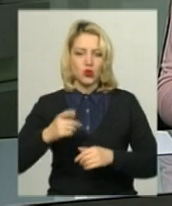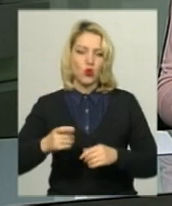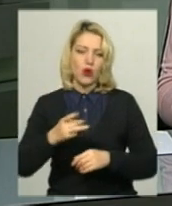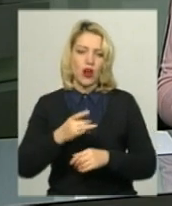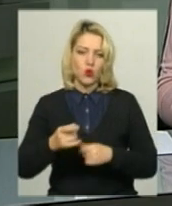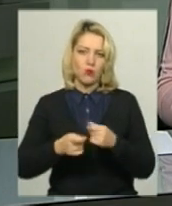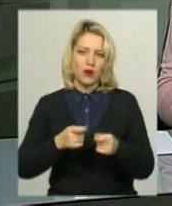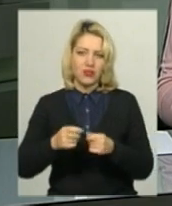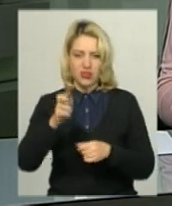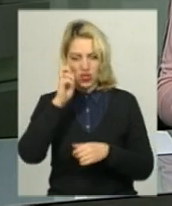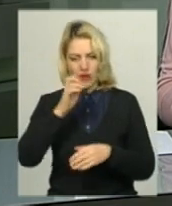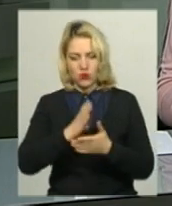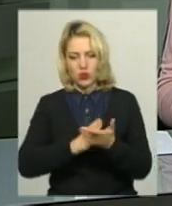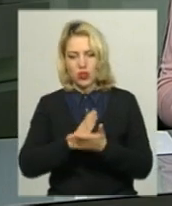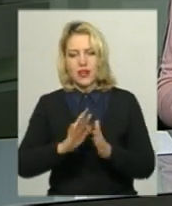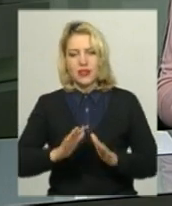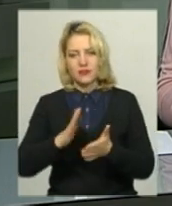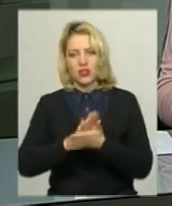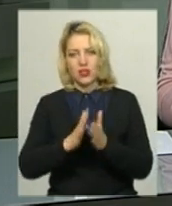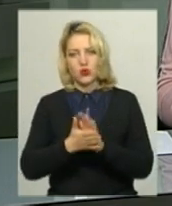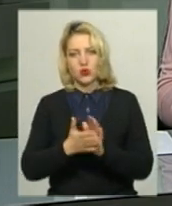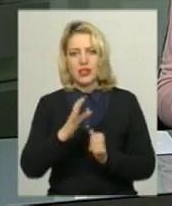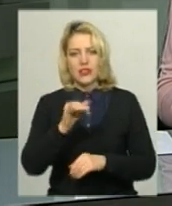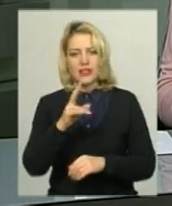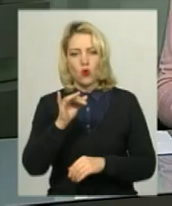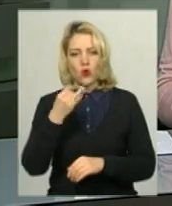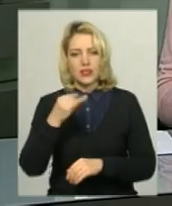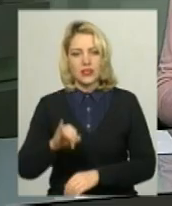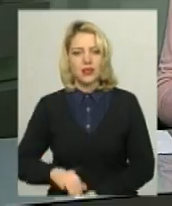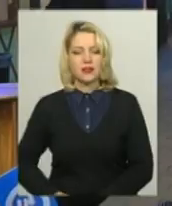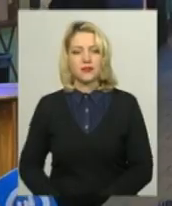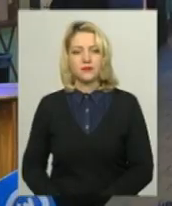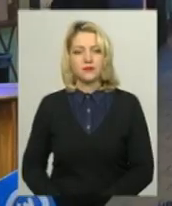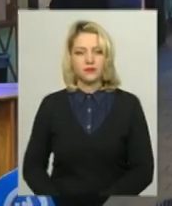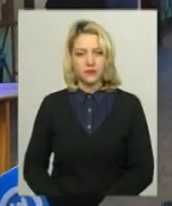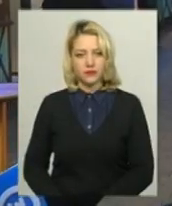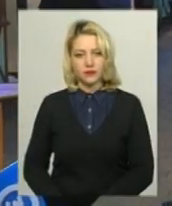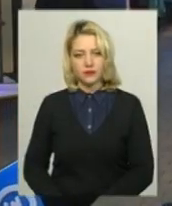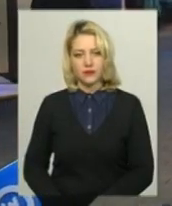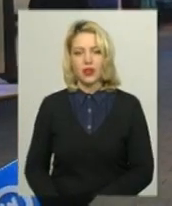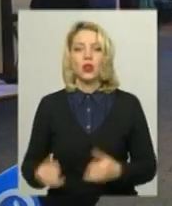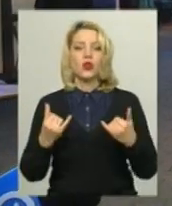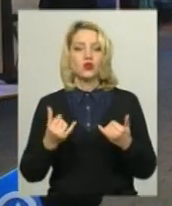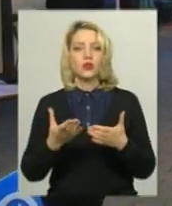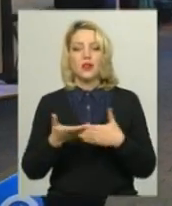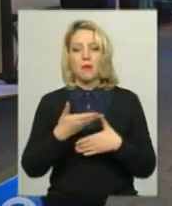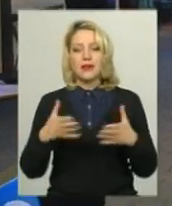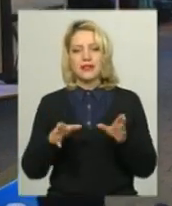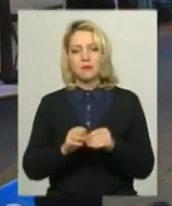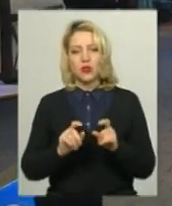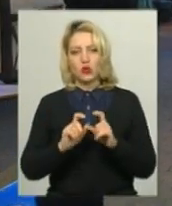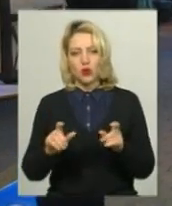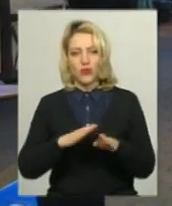Державної служби з надзвичайних ситуацій Олександр Сікорський. Сьогодні ми спільно з органами